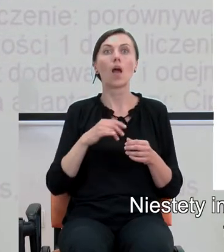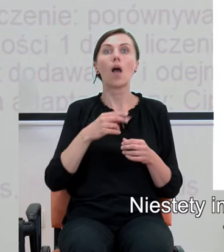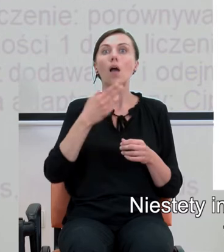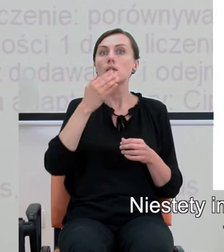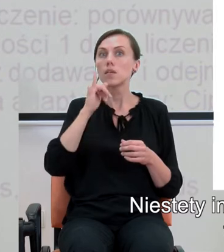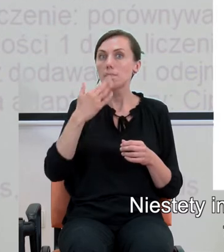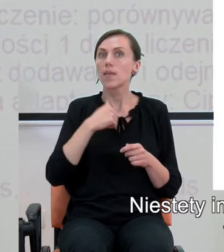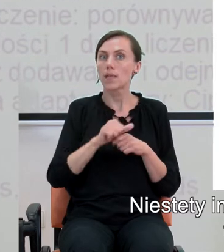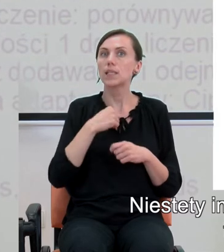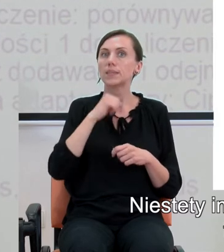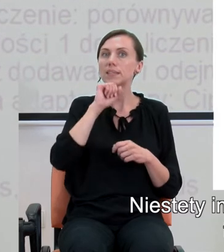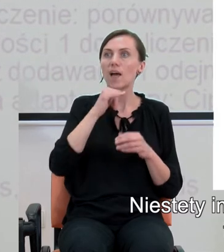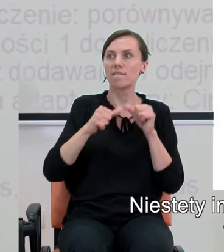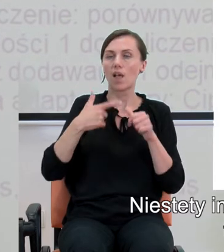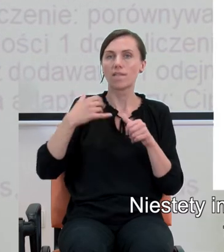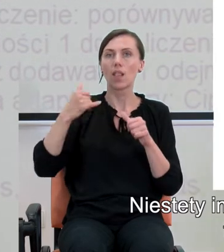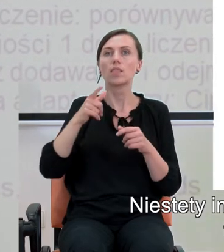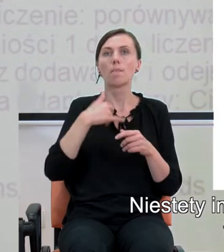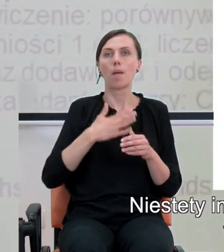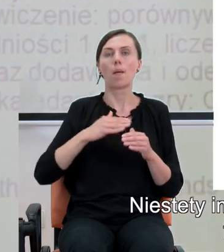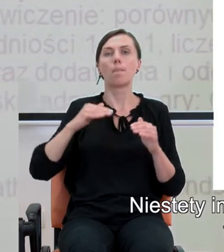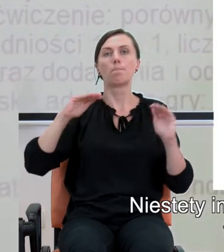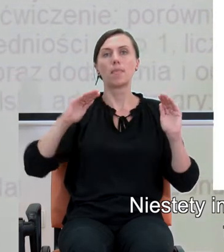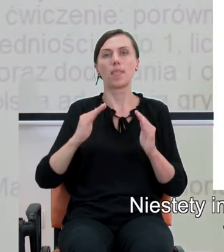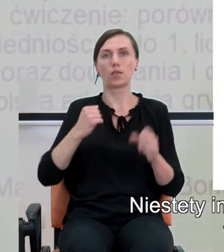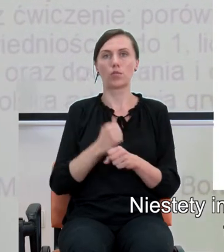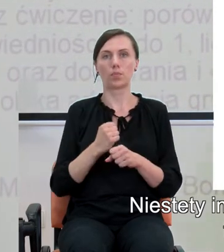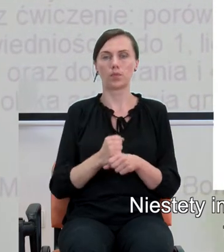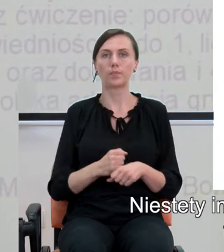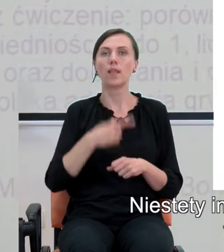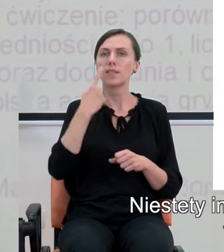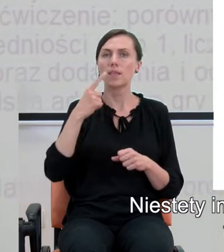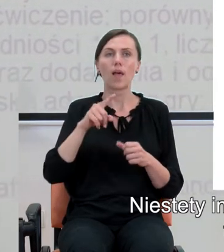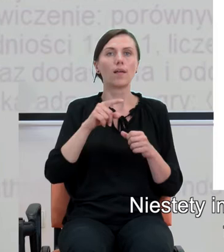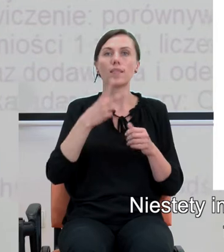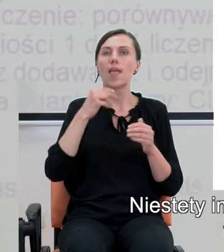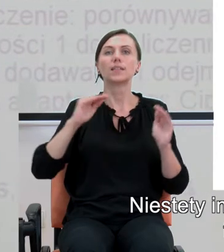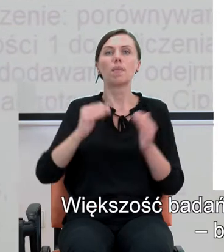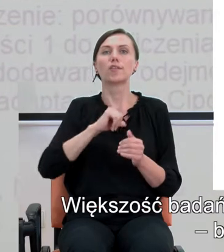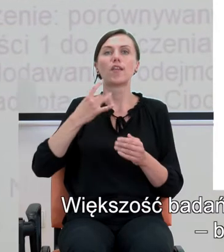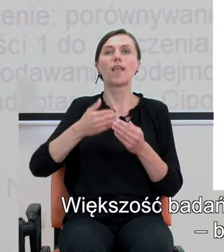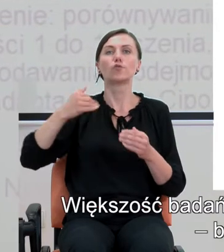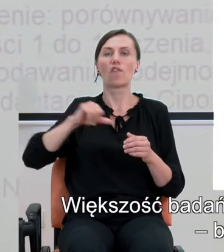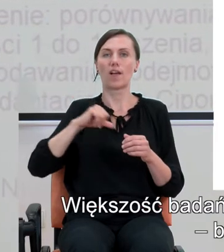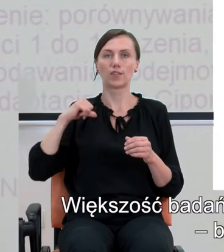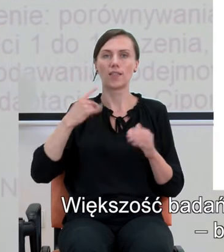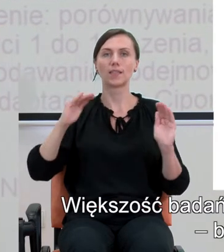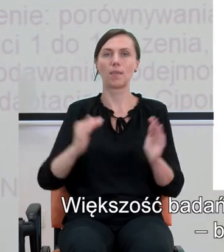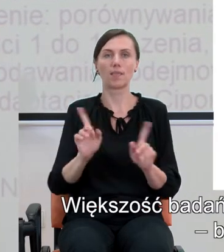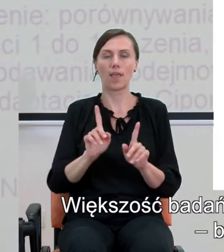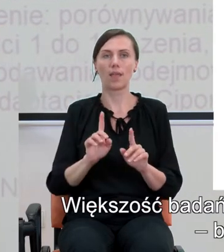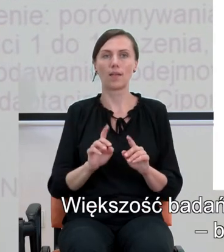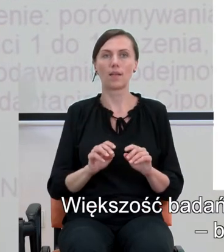starsi, tym możemy zrobić mniej. To znaczy, dyskalkulia nie cofa się. Większość badań,